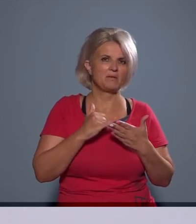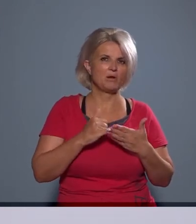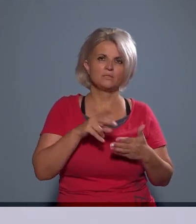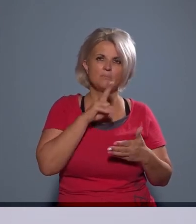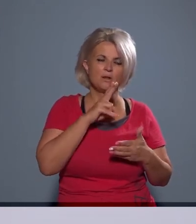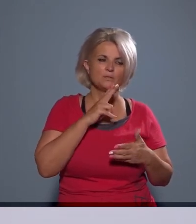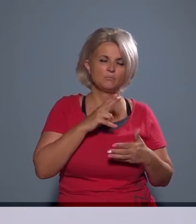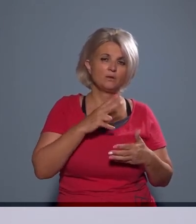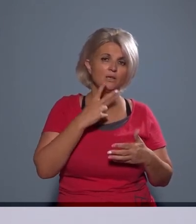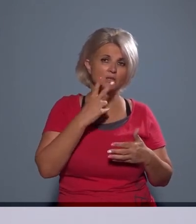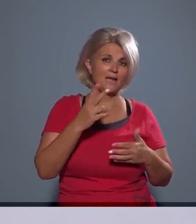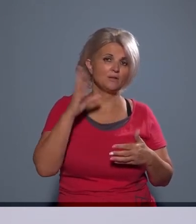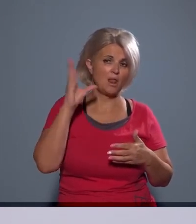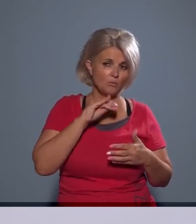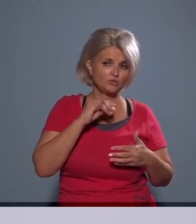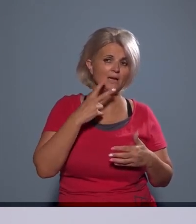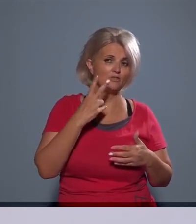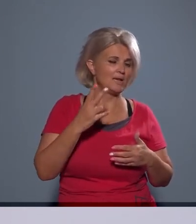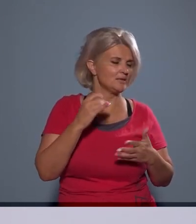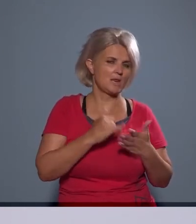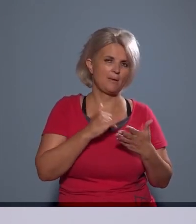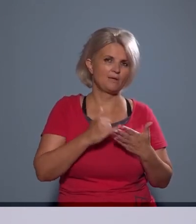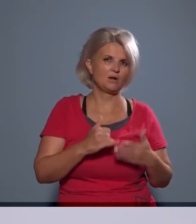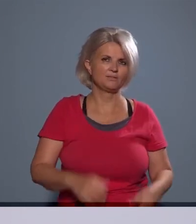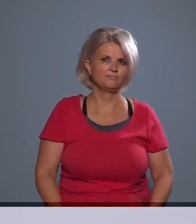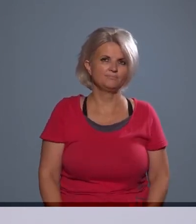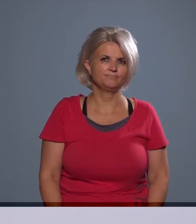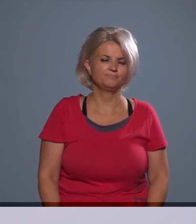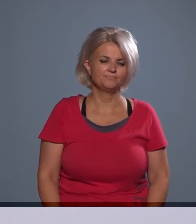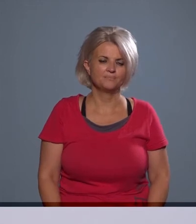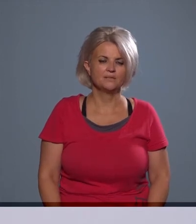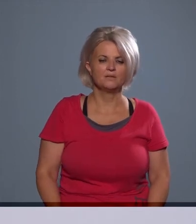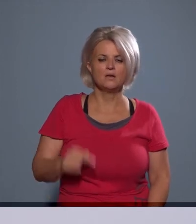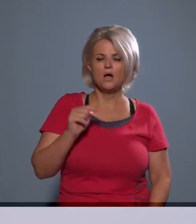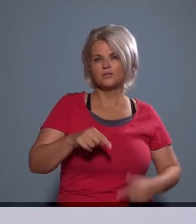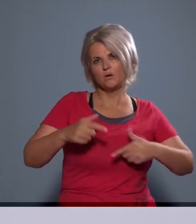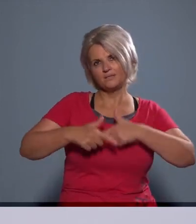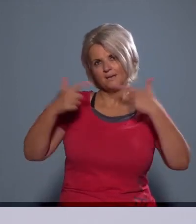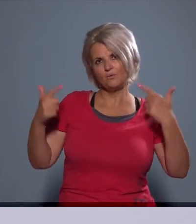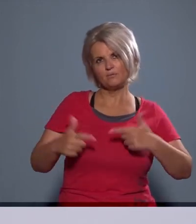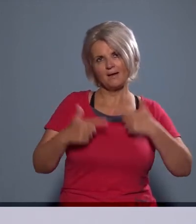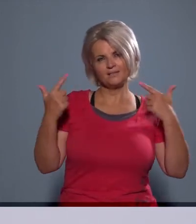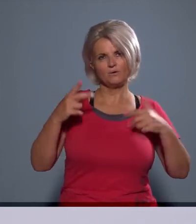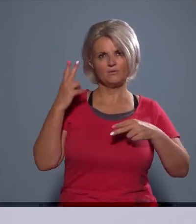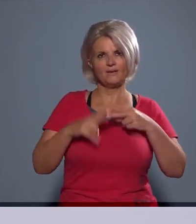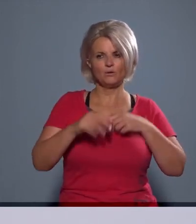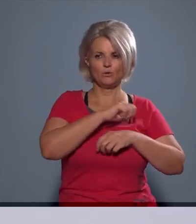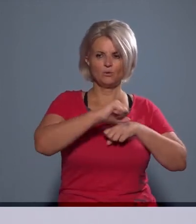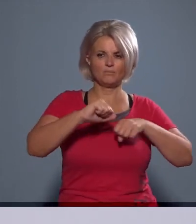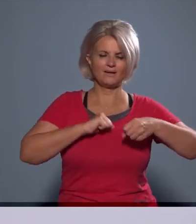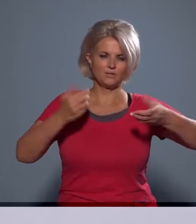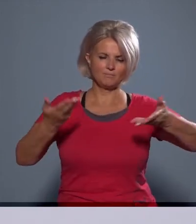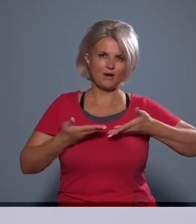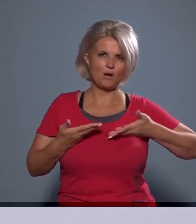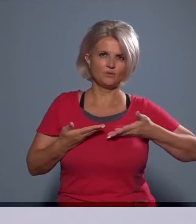látjuk, sajnos a lakosság is világosan látja, hogy ez nem így van, és immár azok az információk, amelyek végül az önkormányzathoz eljutottak, azok is azt mutatják,